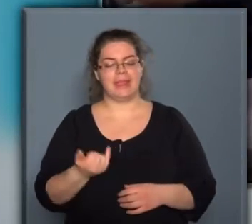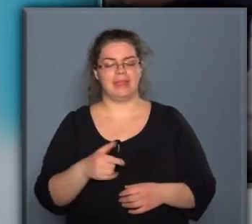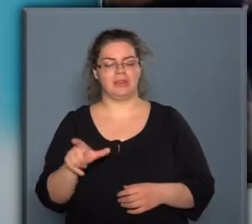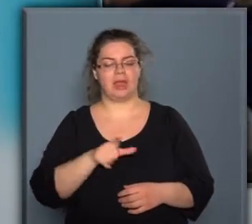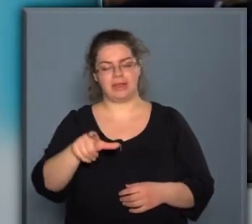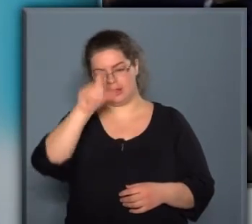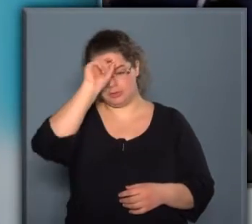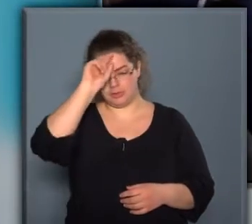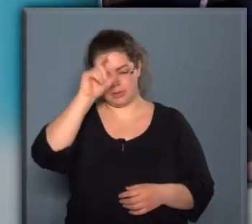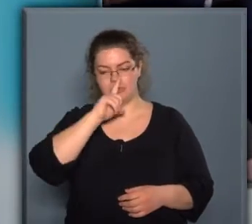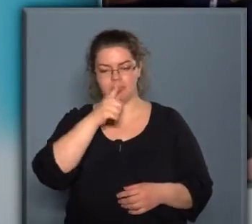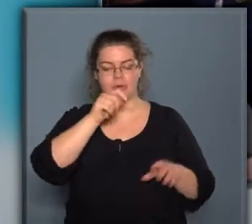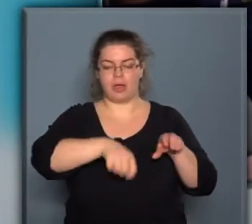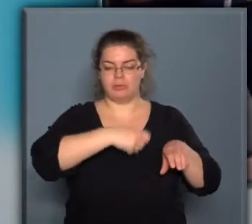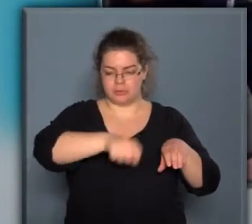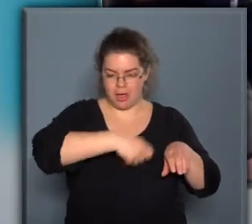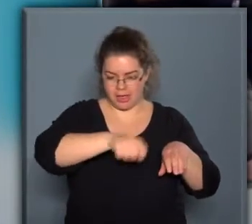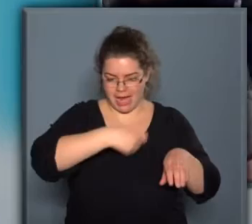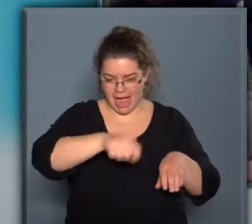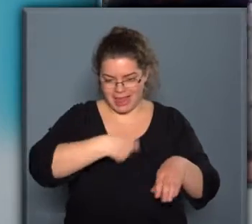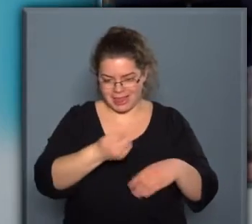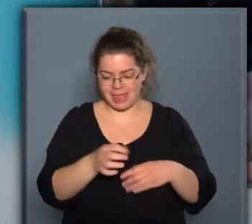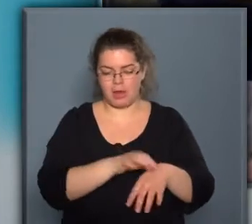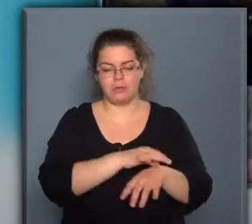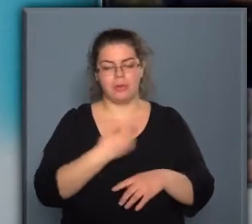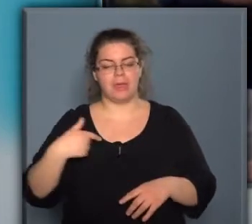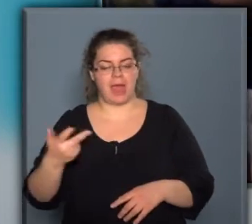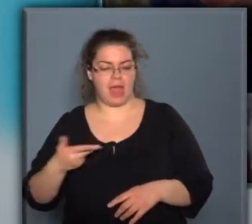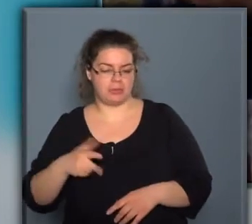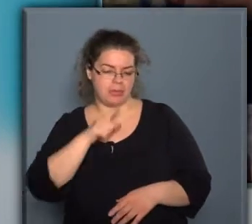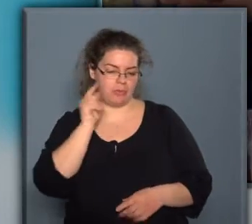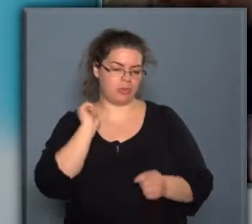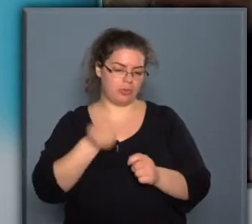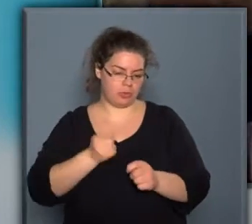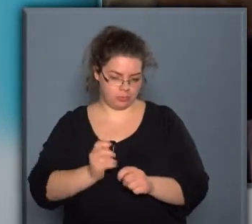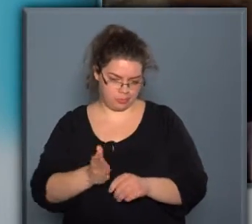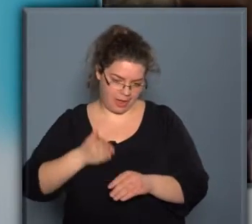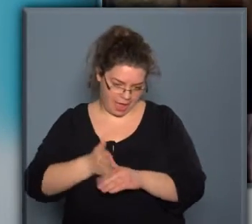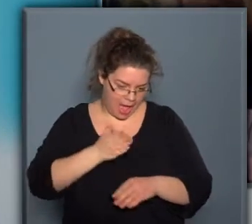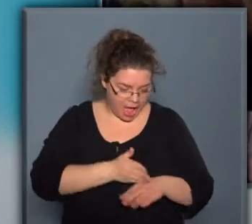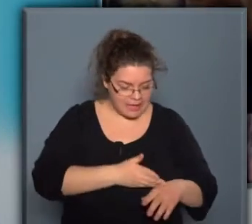A két fiú fogja darálni a húst, mi hárman fogjuk vágni.